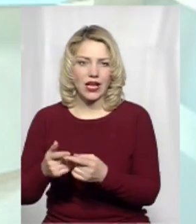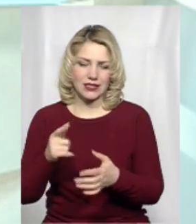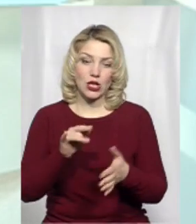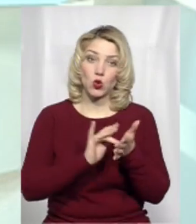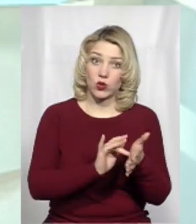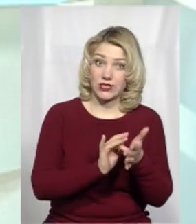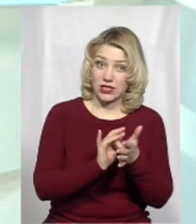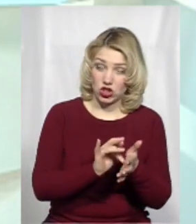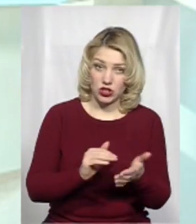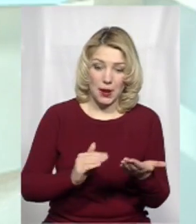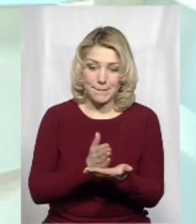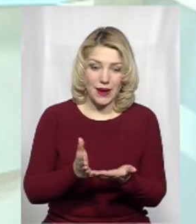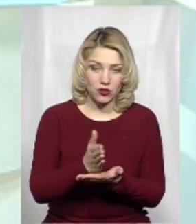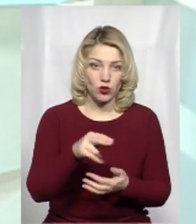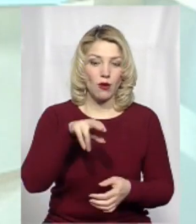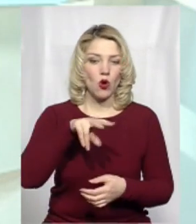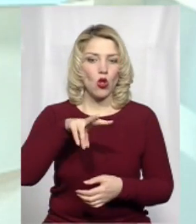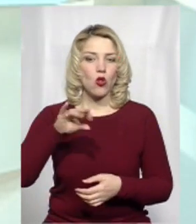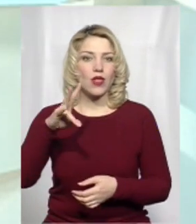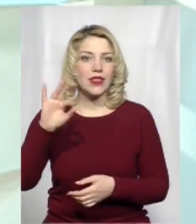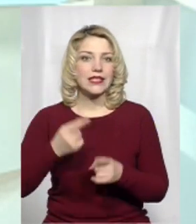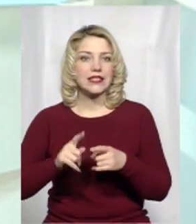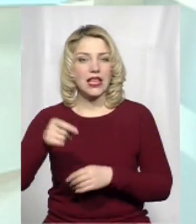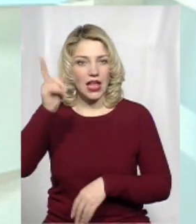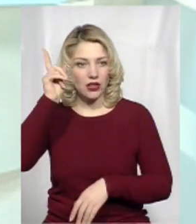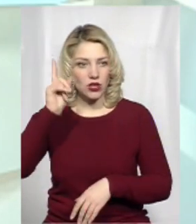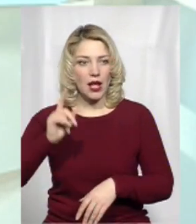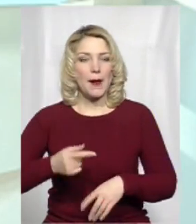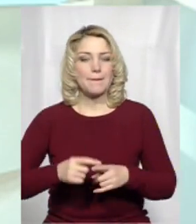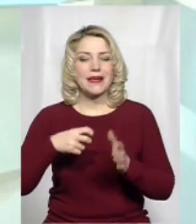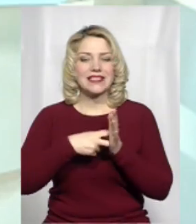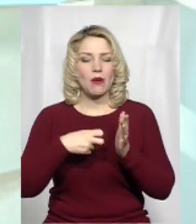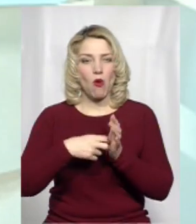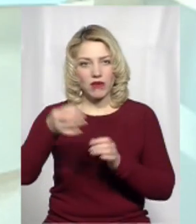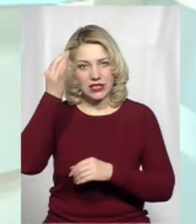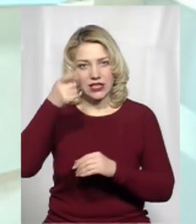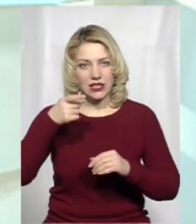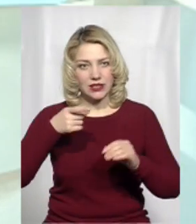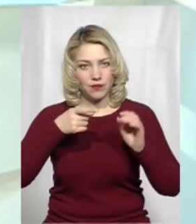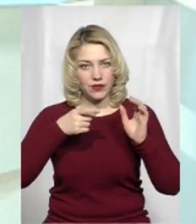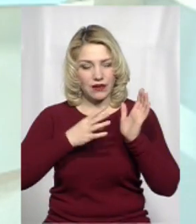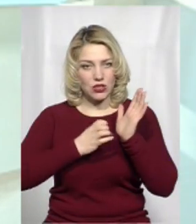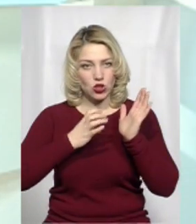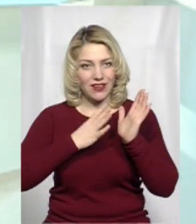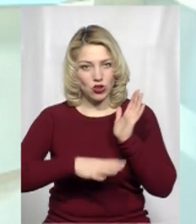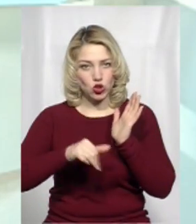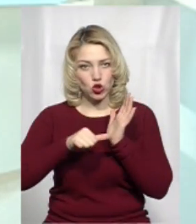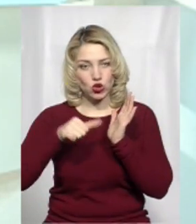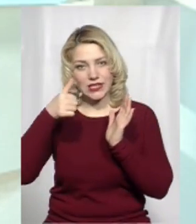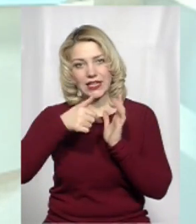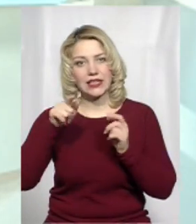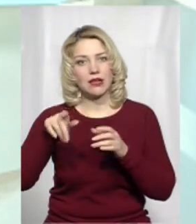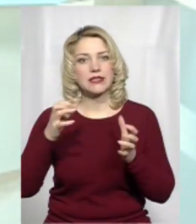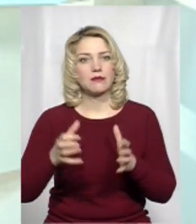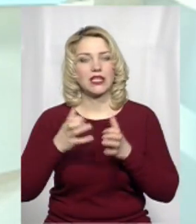маршрути. Зокрема, Полонне, найдавніша письмова згадка, 1996 рік, і там збереглися